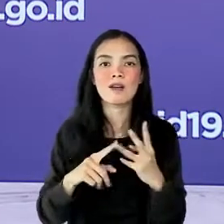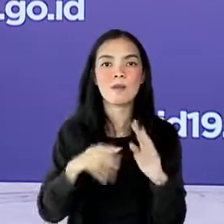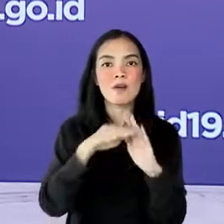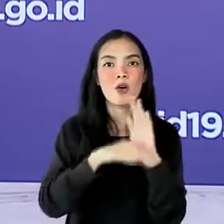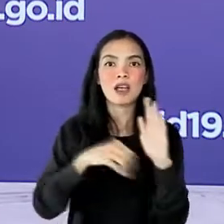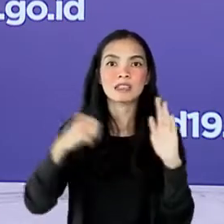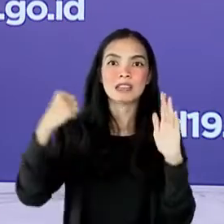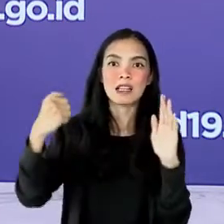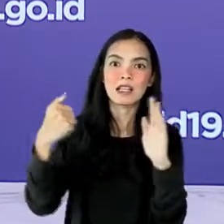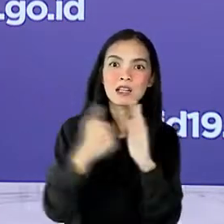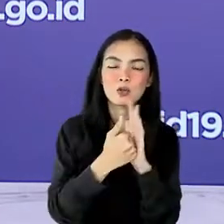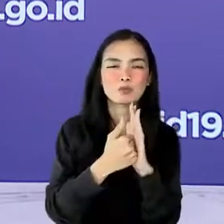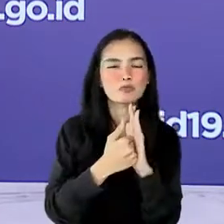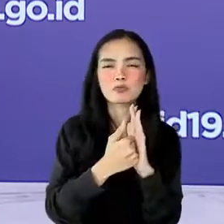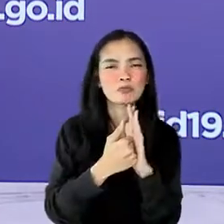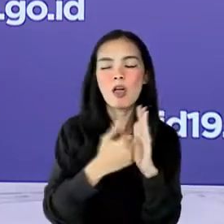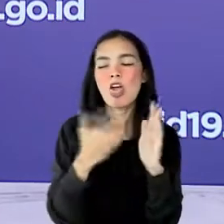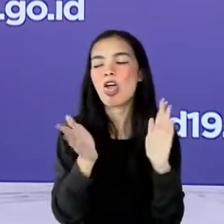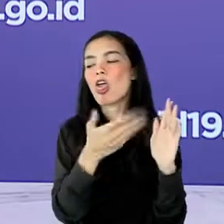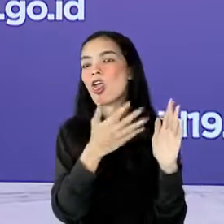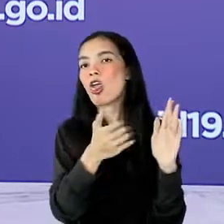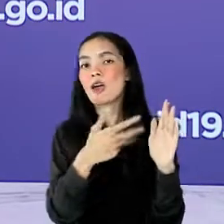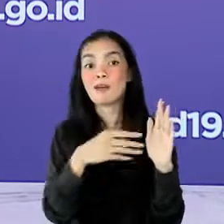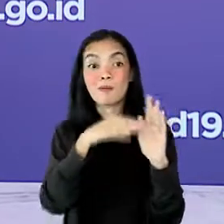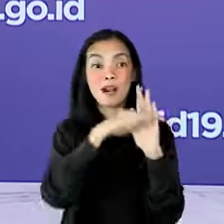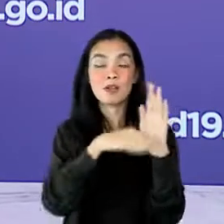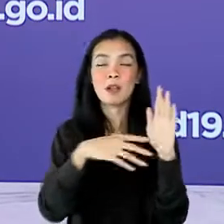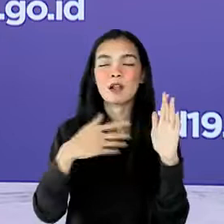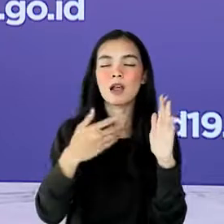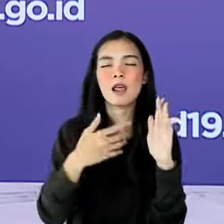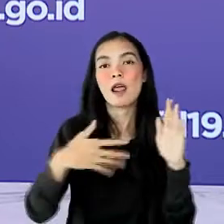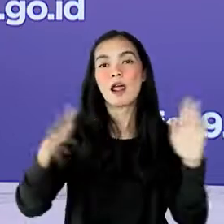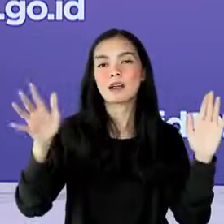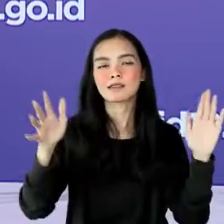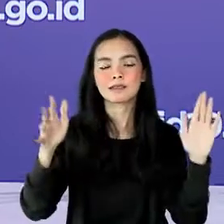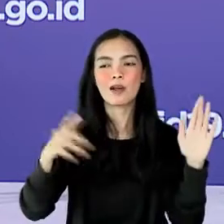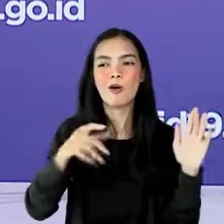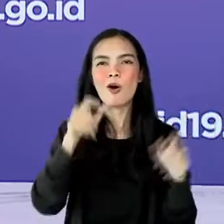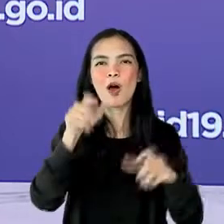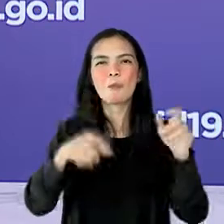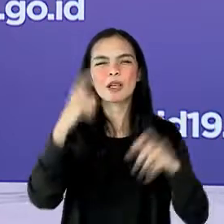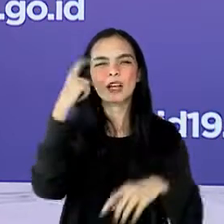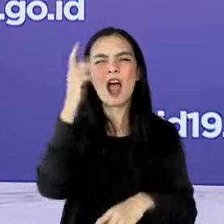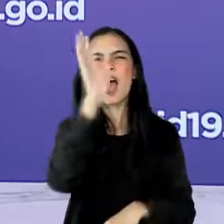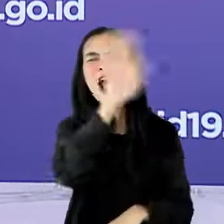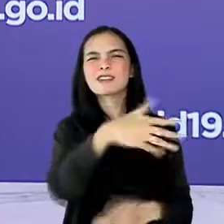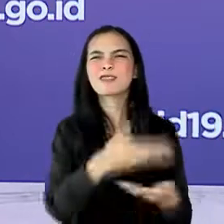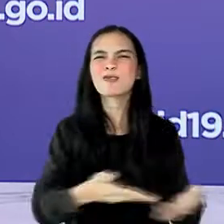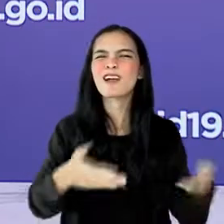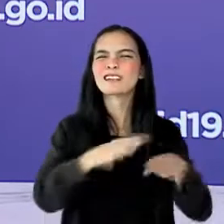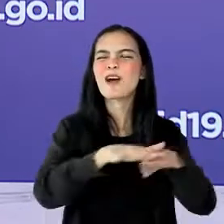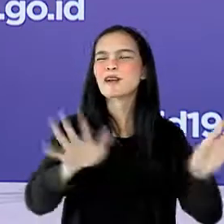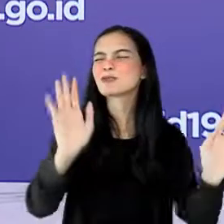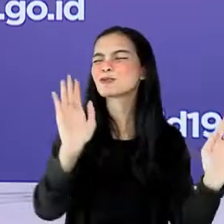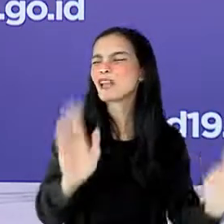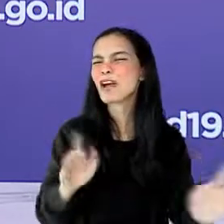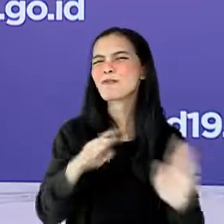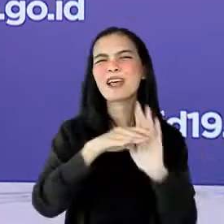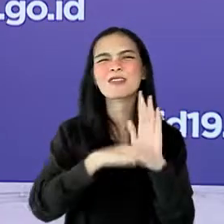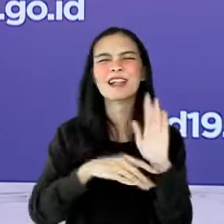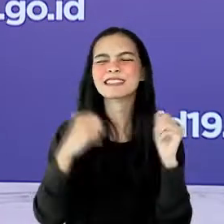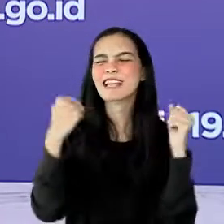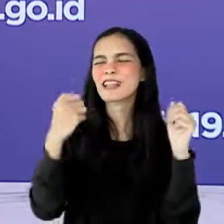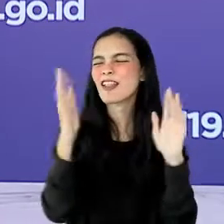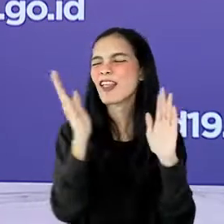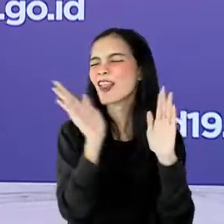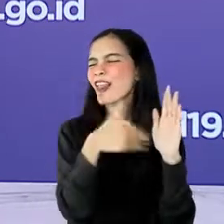Selain itu, relaksasi juga disalah artikan sebagai keadaan aman sehingga protokol kesehatan dilupakan dan